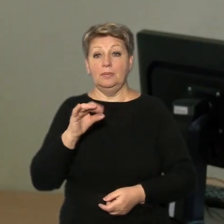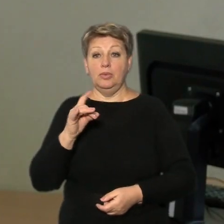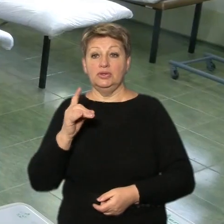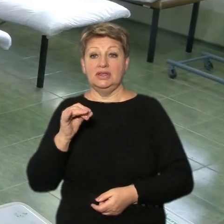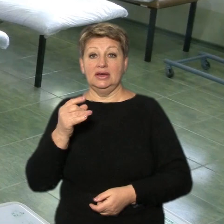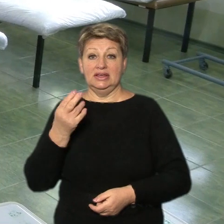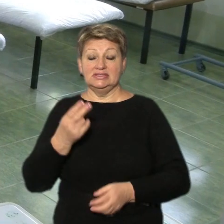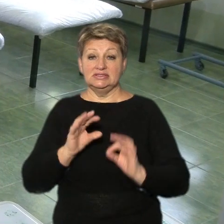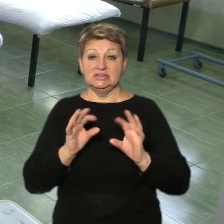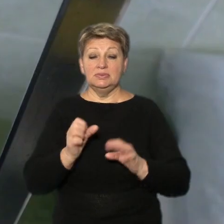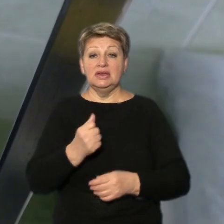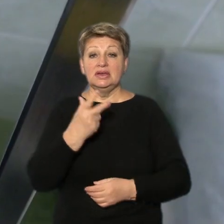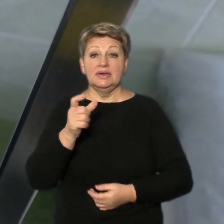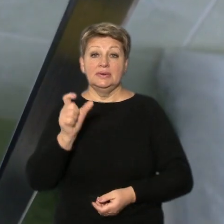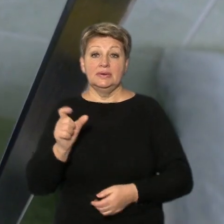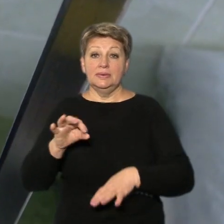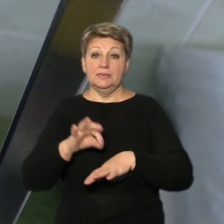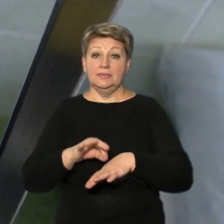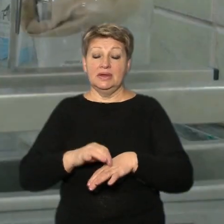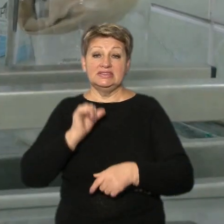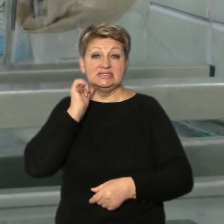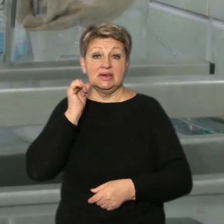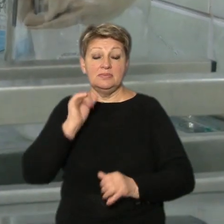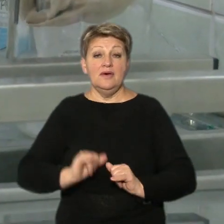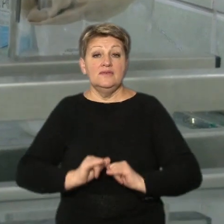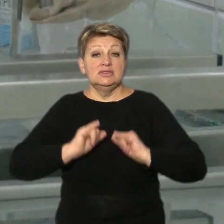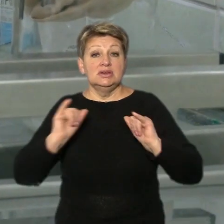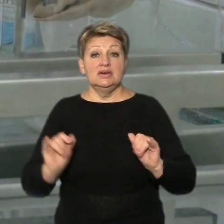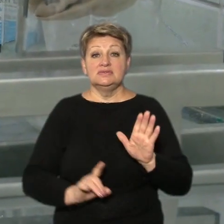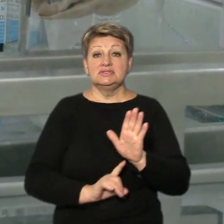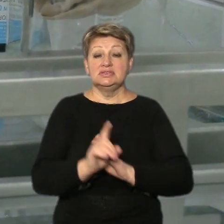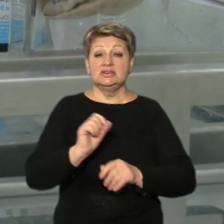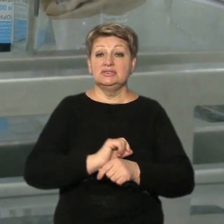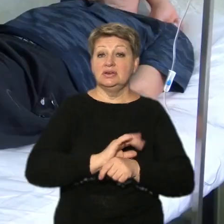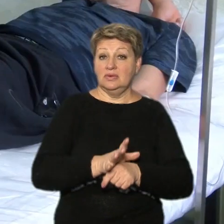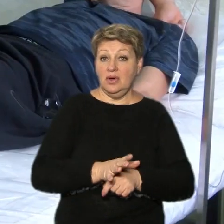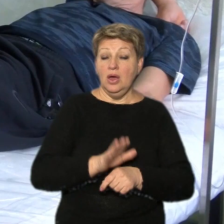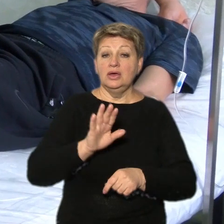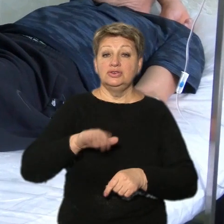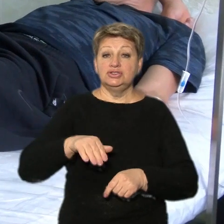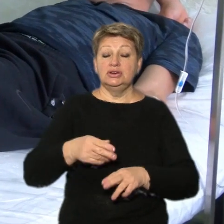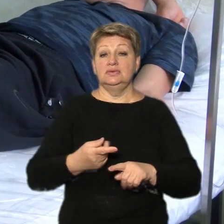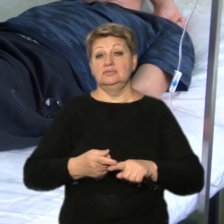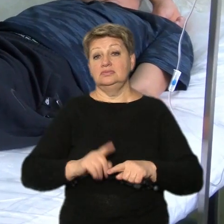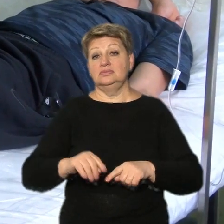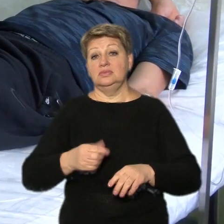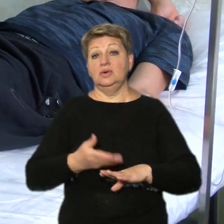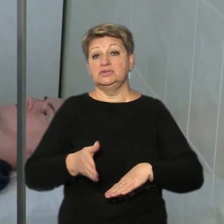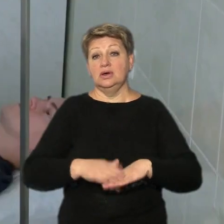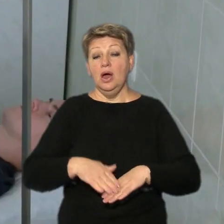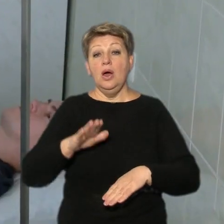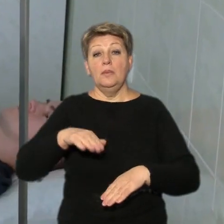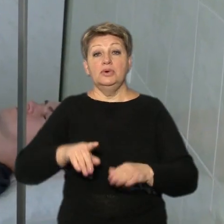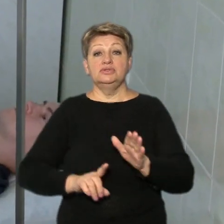розповідає, кількість пацієнтів хворих на діабет зросла з початку пандемії через ускладнення, а після повномасштабного вторгнення до